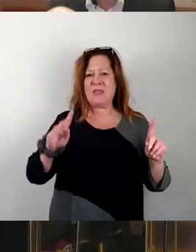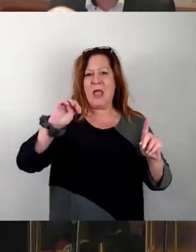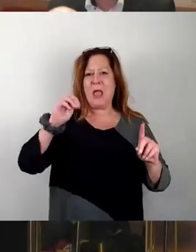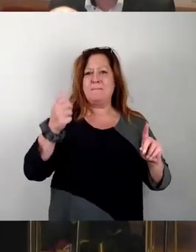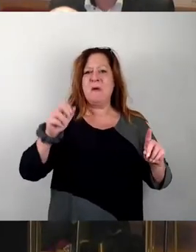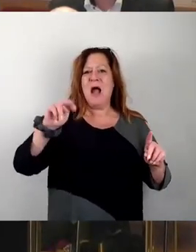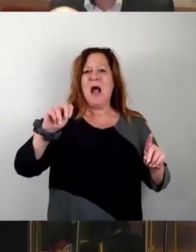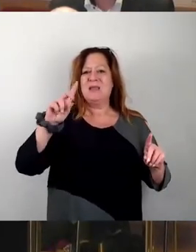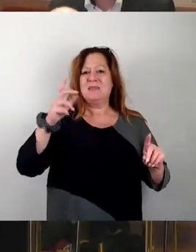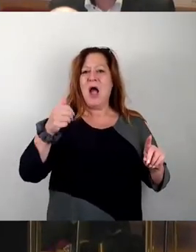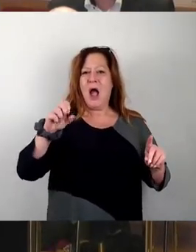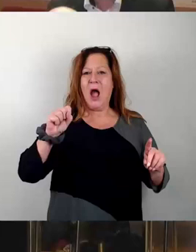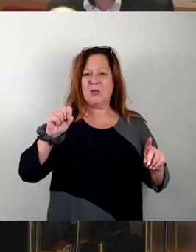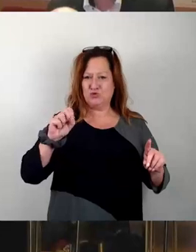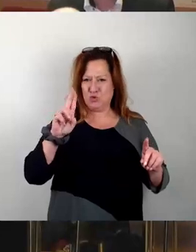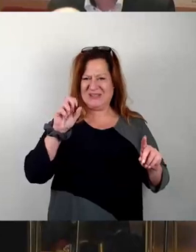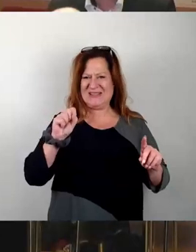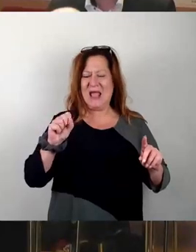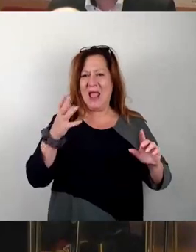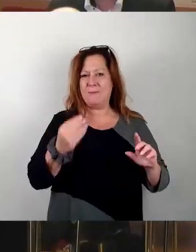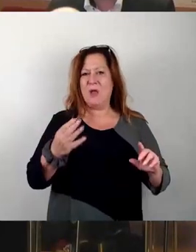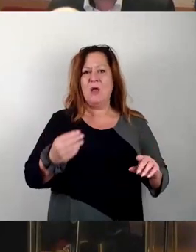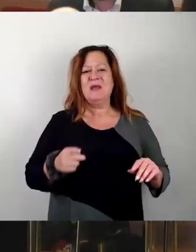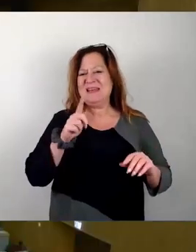Arbeitsverweigerung, diesen Antrag überhaupt hier zuzulassen.